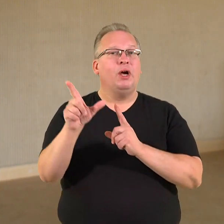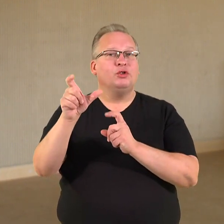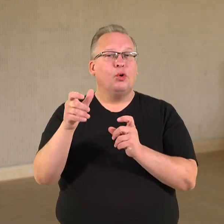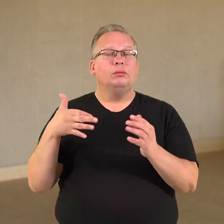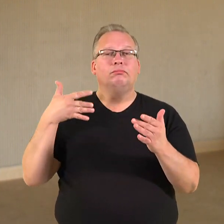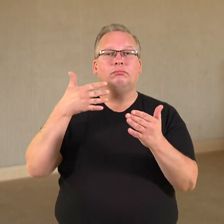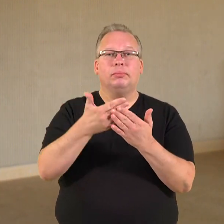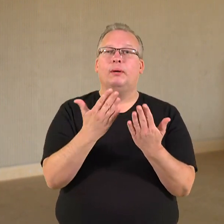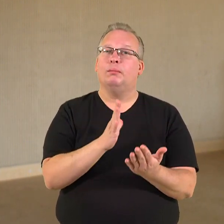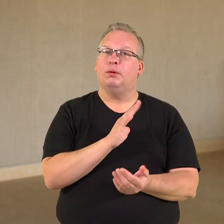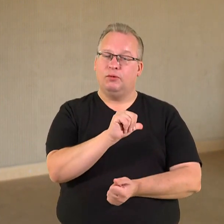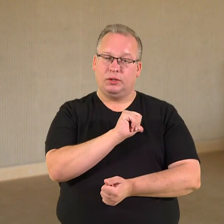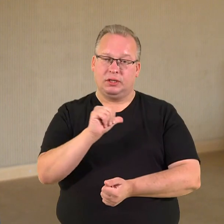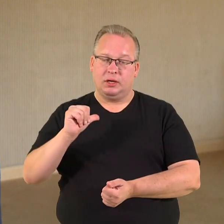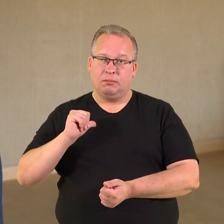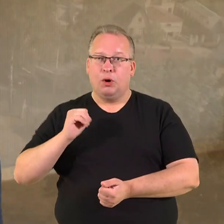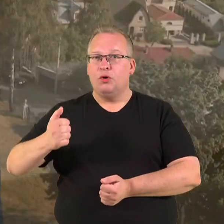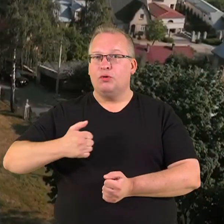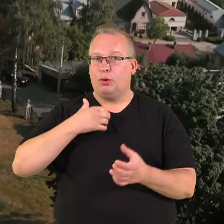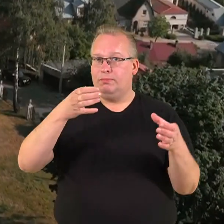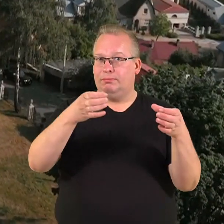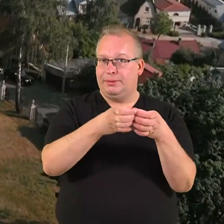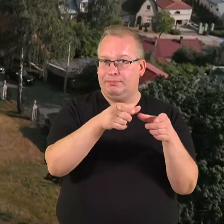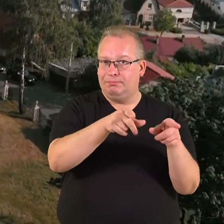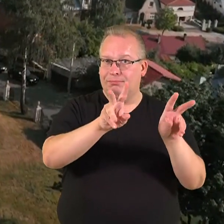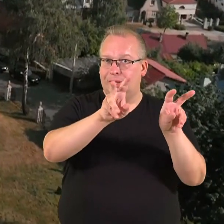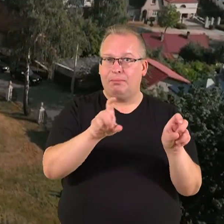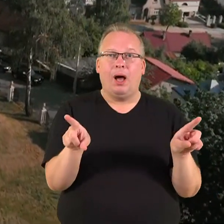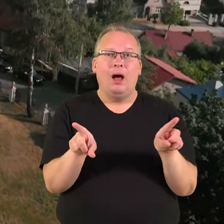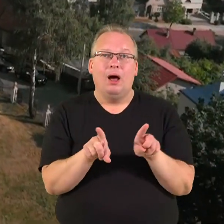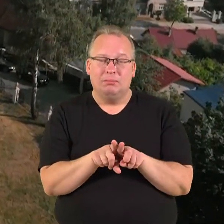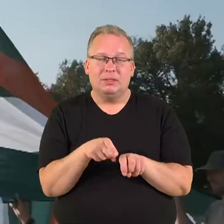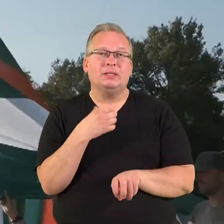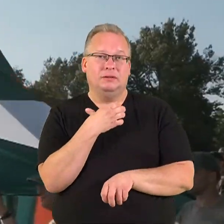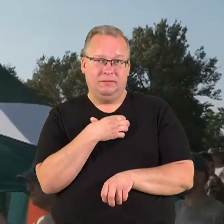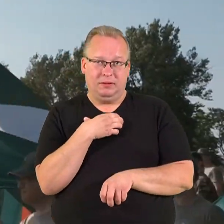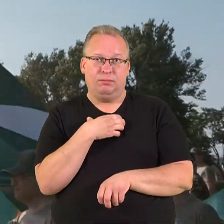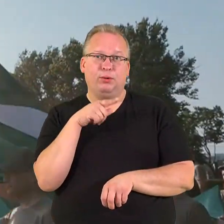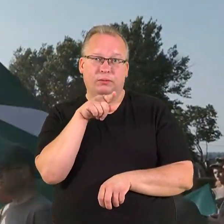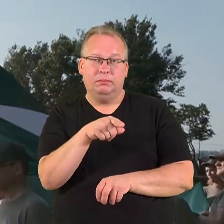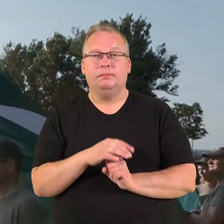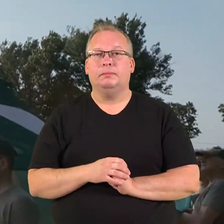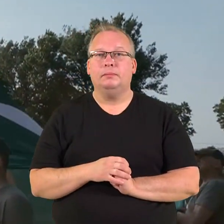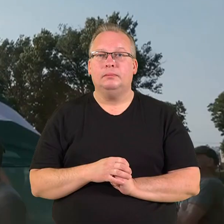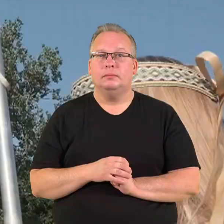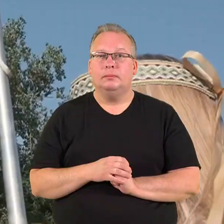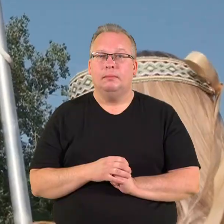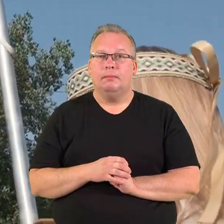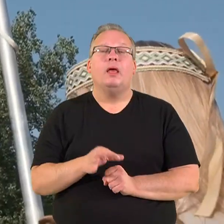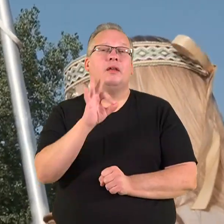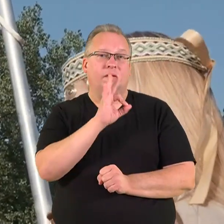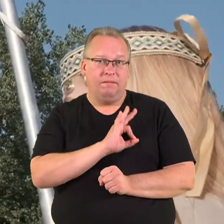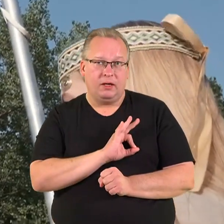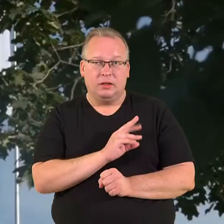šiol buvo savo norišką, sukarintą organizaciją. Tai va, čia toks yra aspektas, sakyčiau, įdomus ir vertas